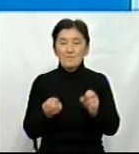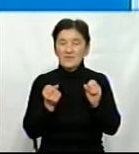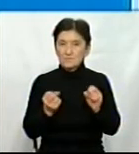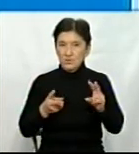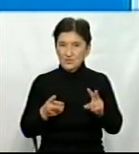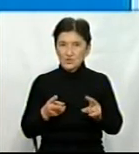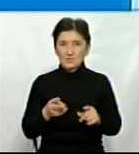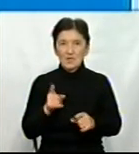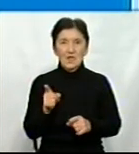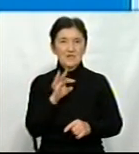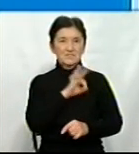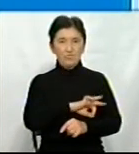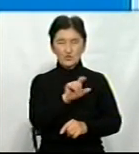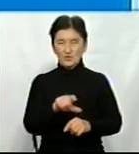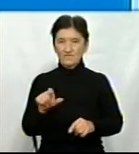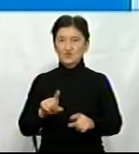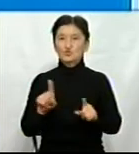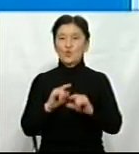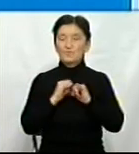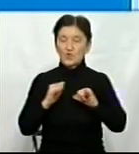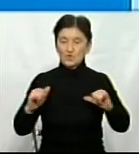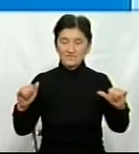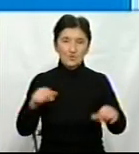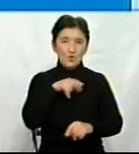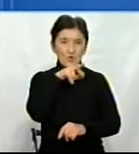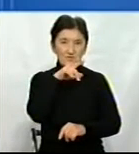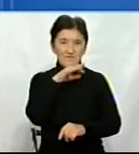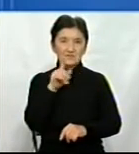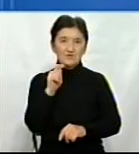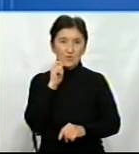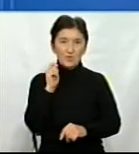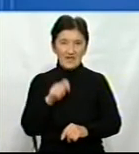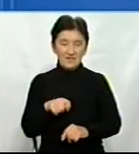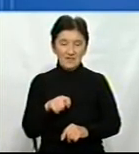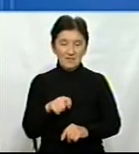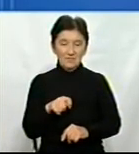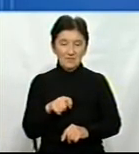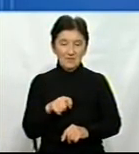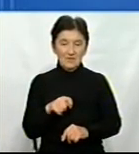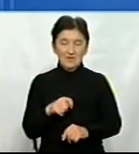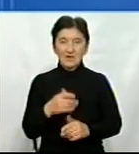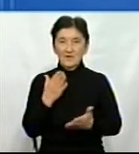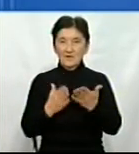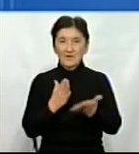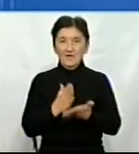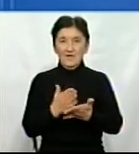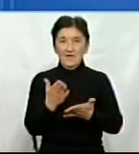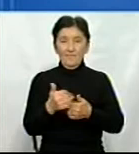споживачів. Щодо розвитку козівництва в Україні, я ще є заступником